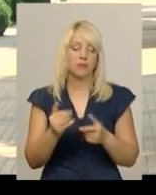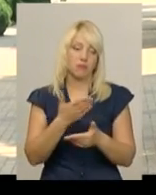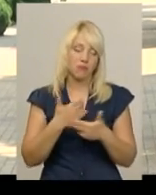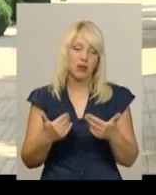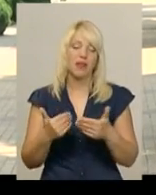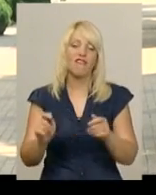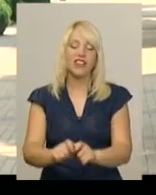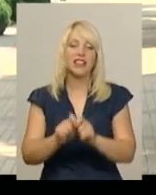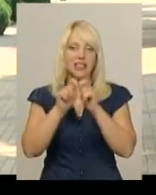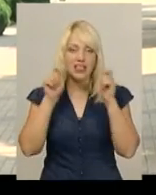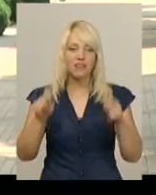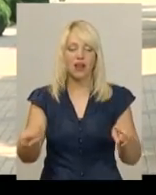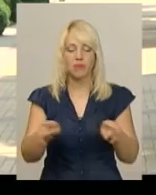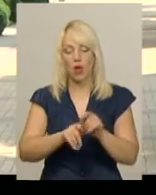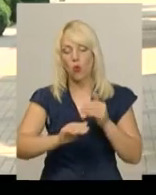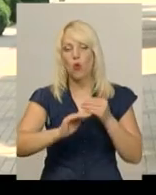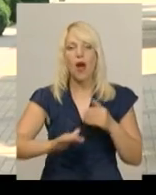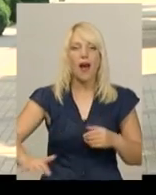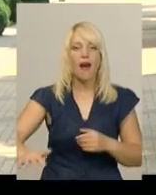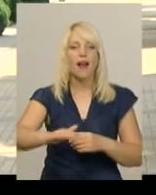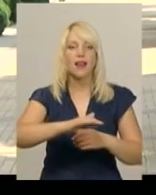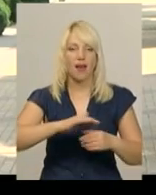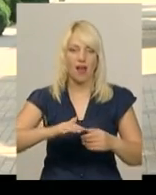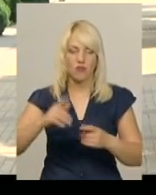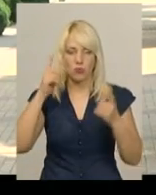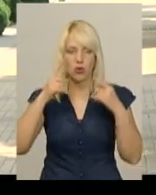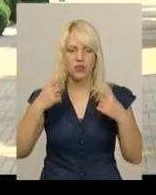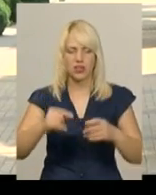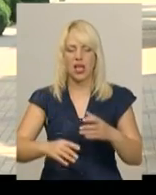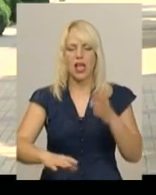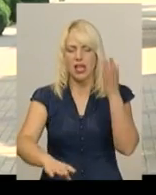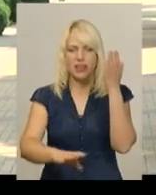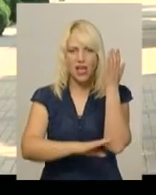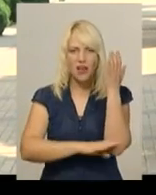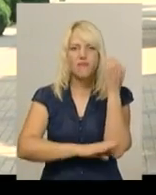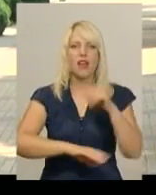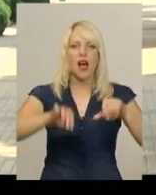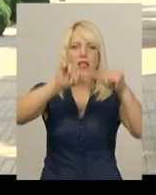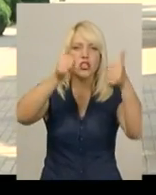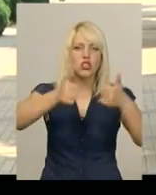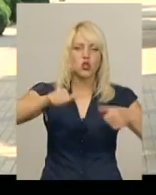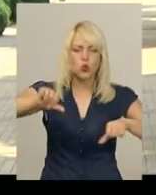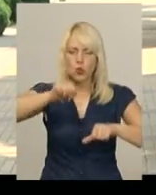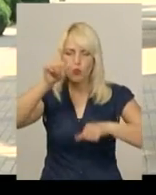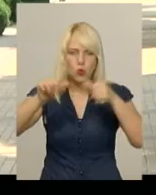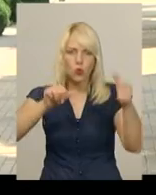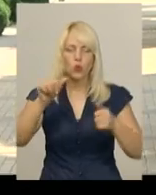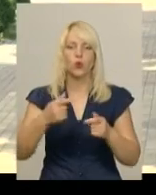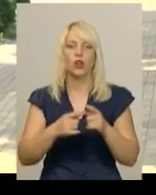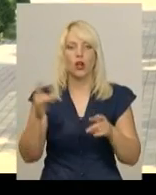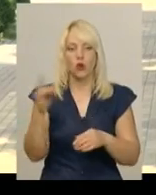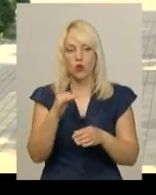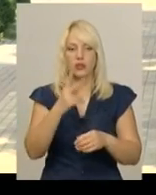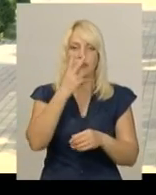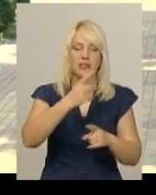відкриваємо таку галявину «Байок», де величезні дерев'яні скульптури розміром 2,5 на 2 метри.